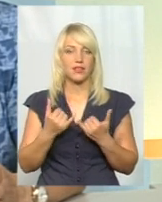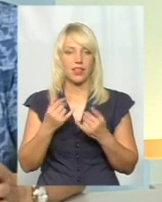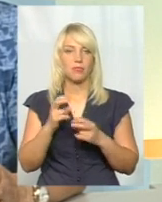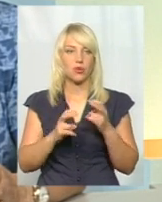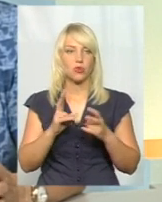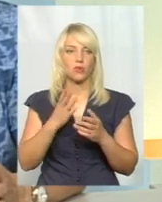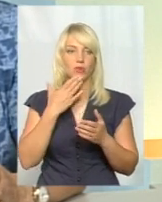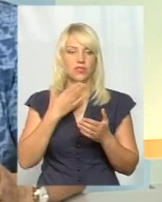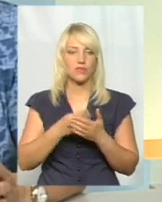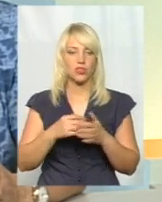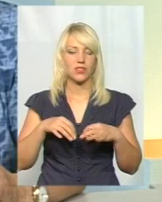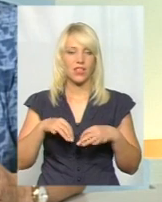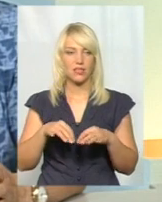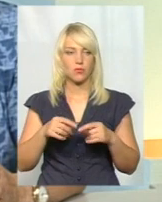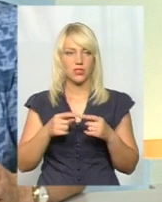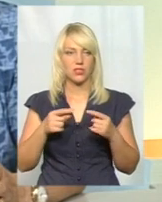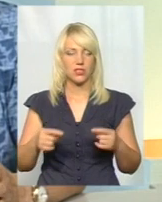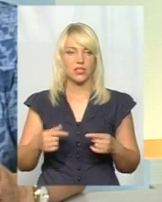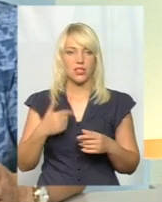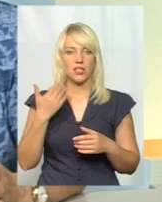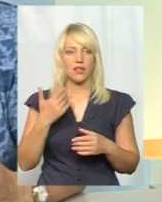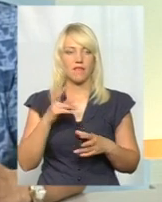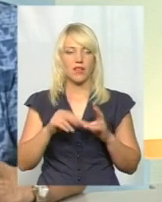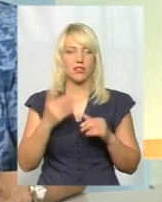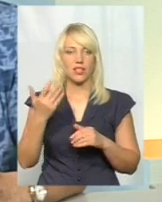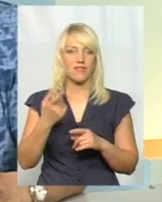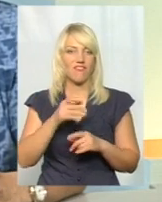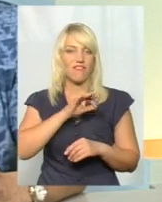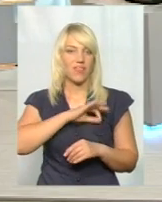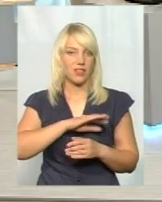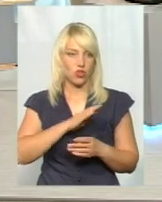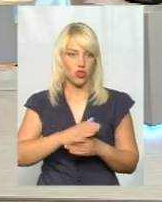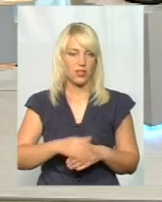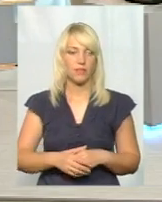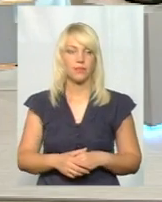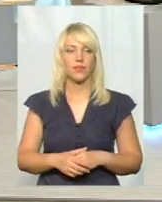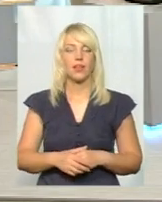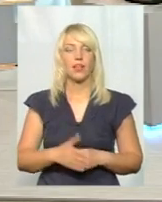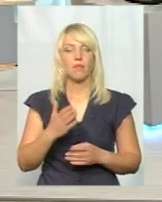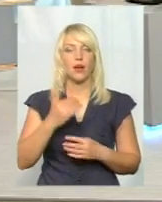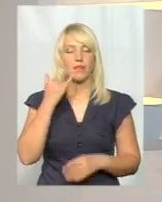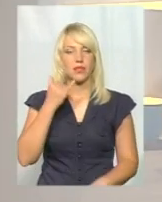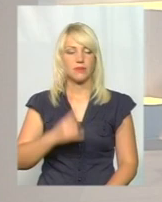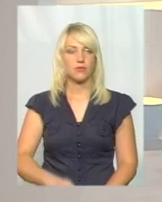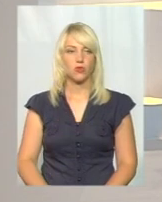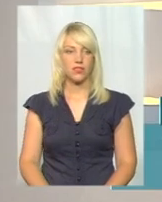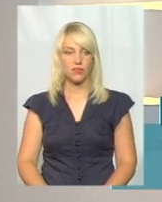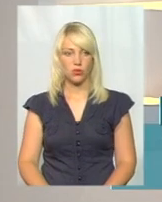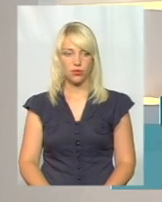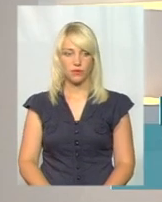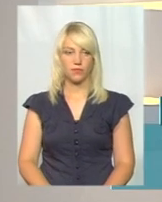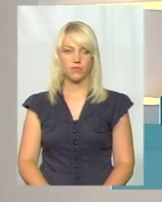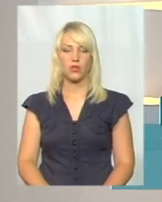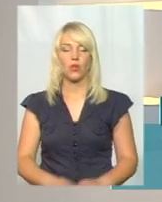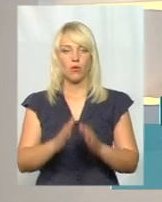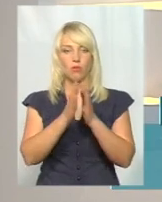свої транспортні засоби, я вважаю, що для них це вигідно. Призупиню, бо маємо телефонний дзвінок. Прошу, добрий вечір.